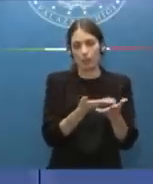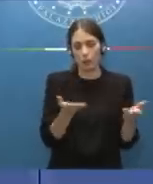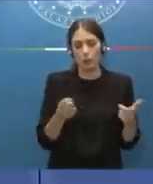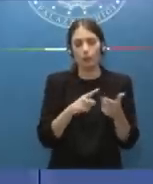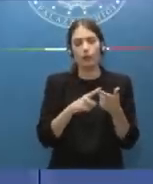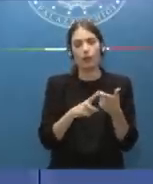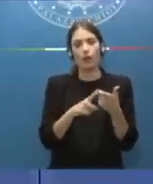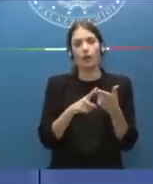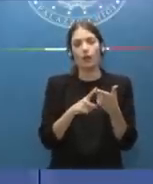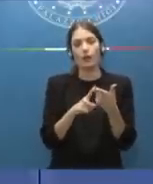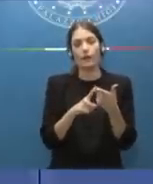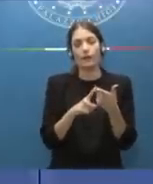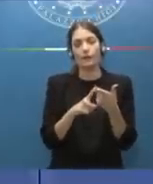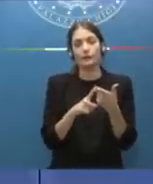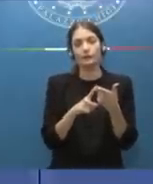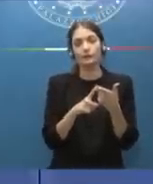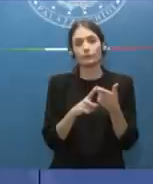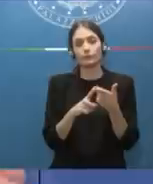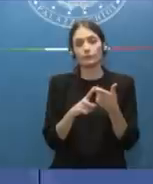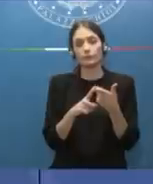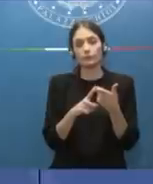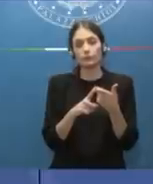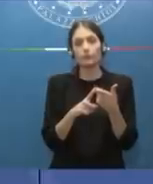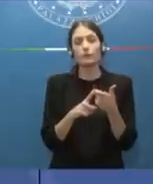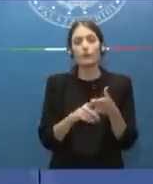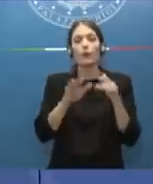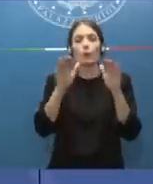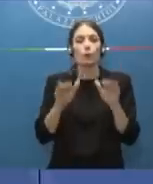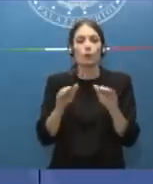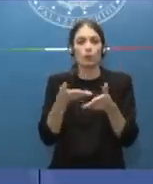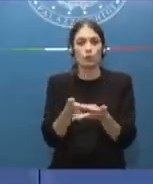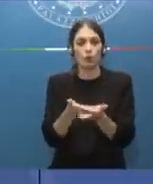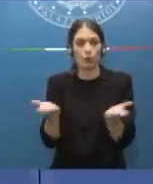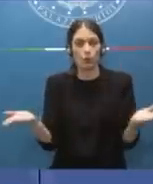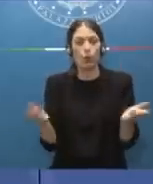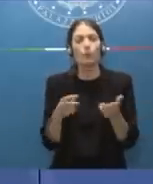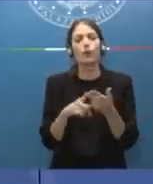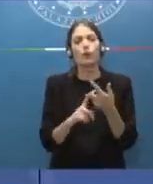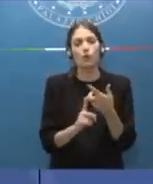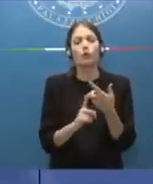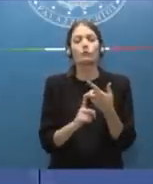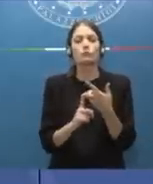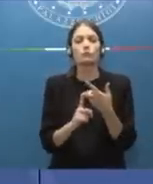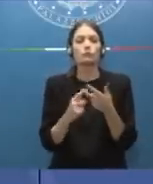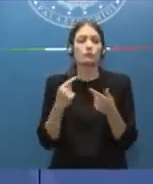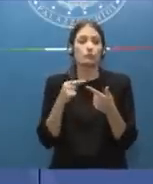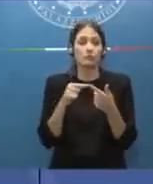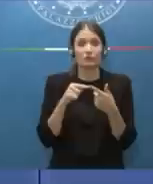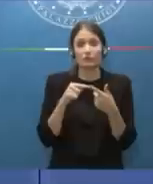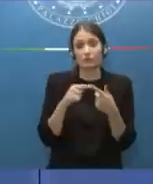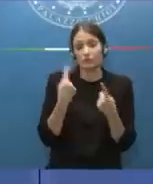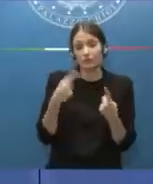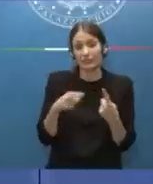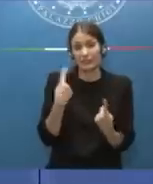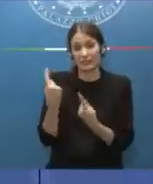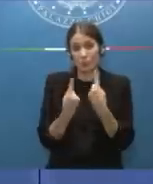della incolumità pubblica. E questo è uno di quelli, diciamo, di quelle fatti